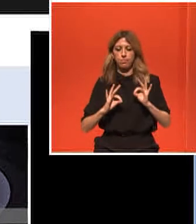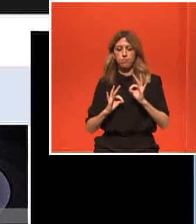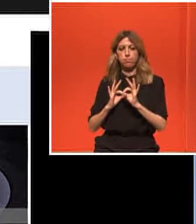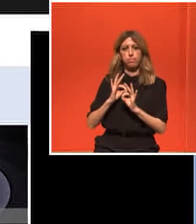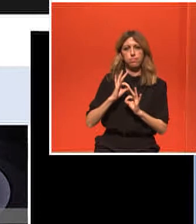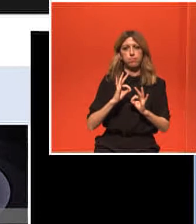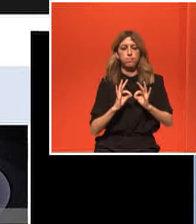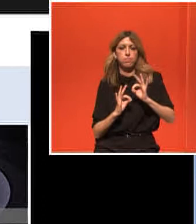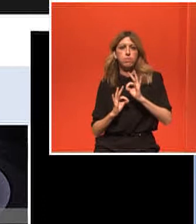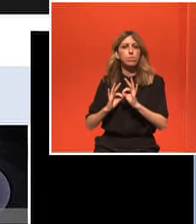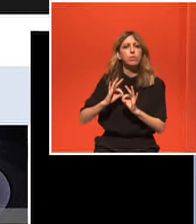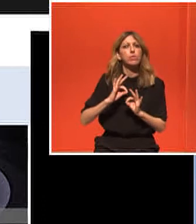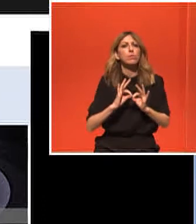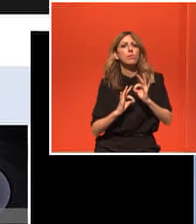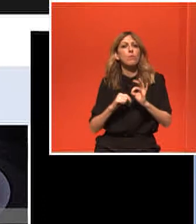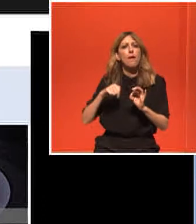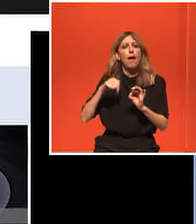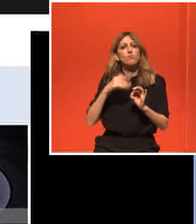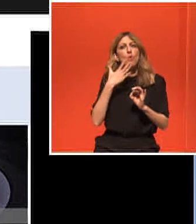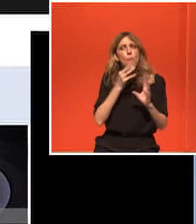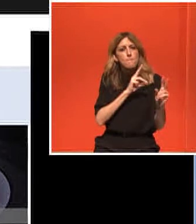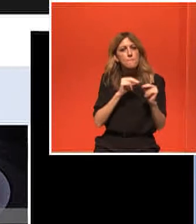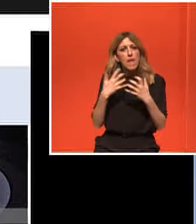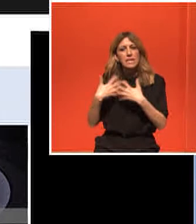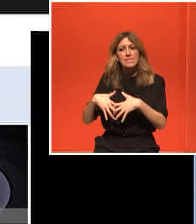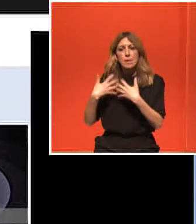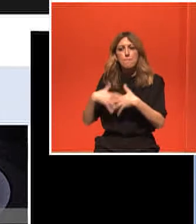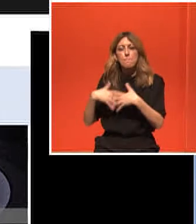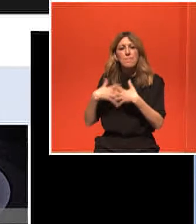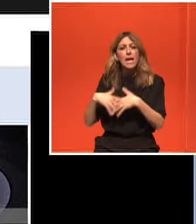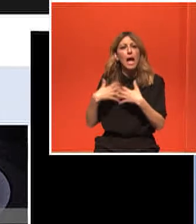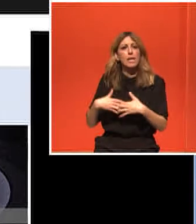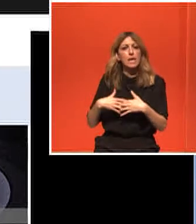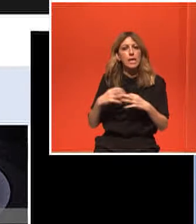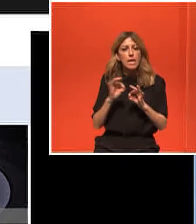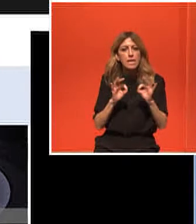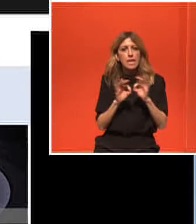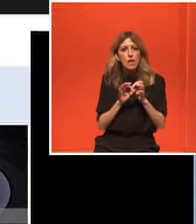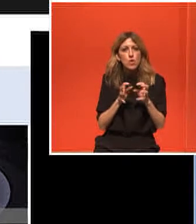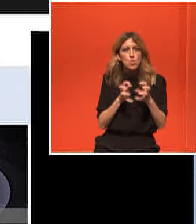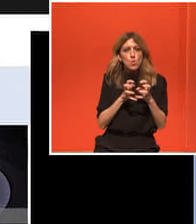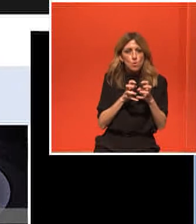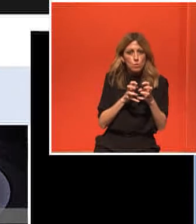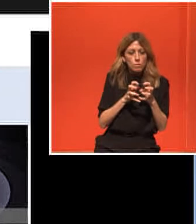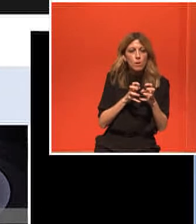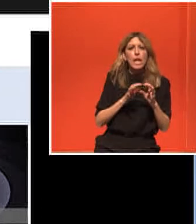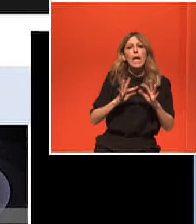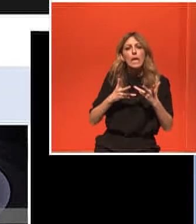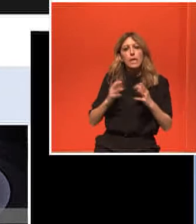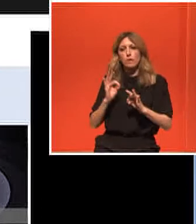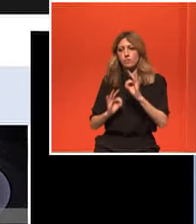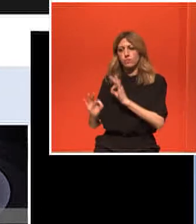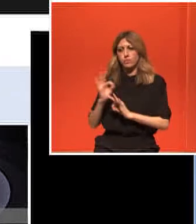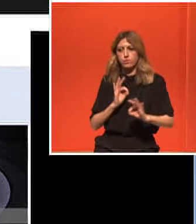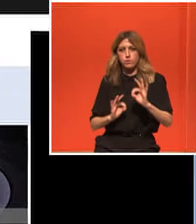ασκηθούν απάνω στου μηχανικές φορτίσεις από μόρια συγκόλλησης του ιστού για να τα κρατήσει η ακίνητα τα κύτταρα